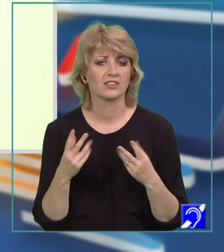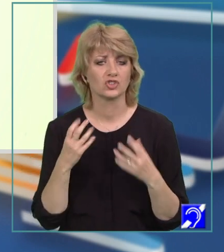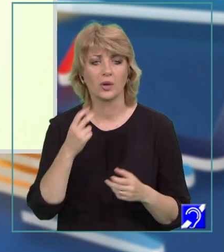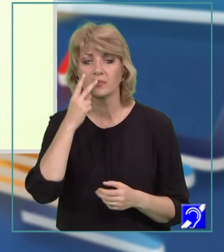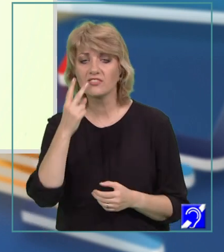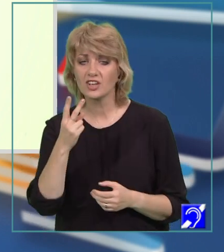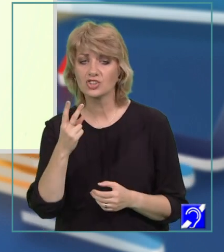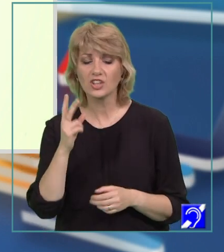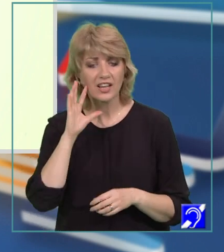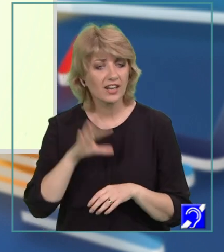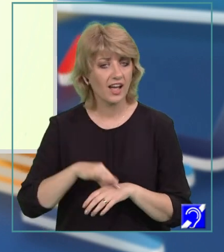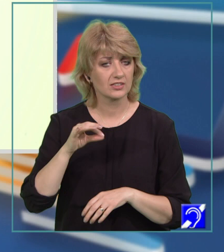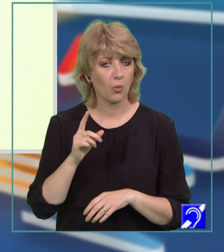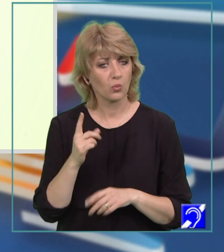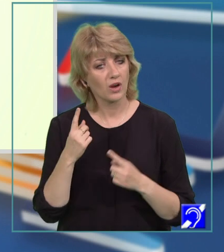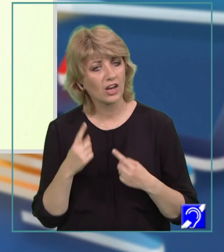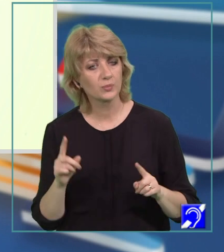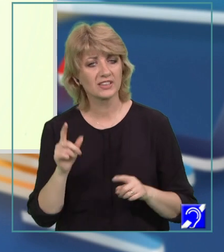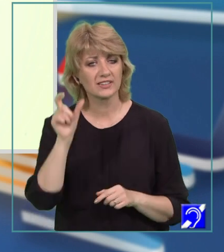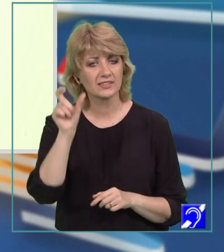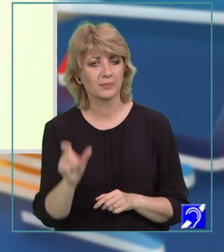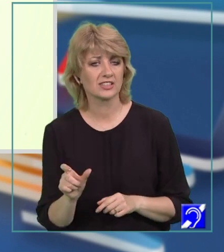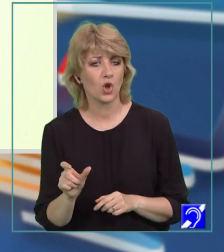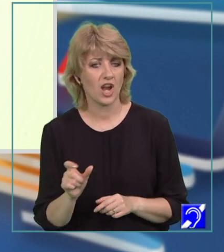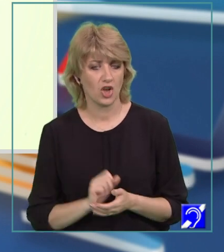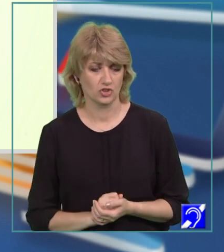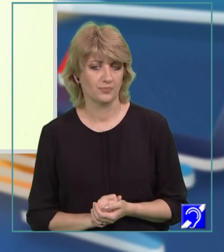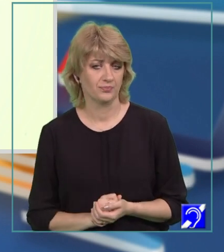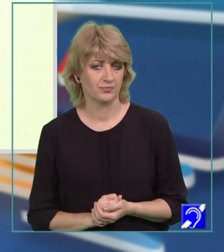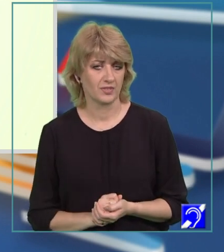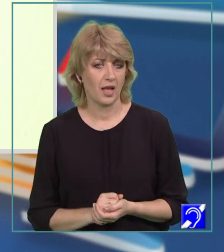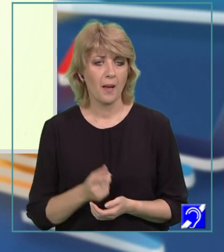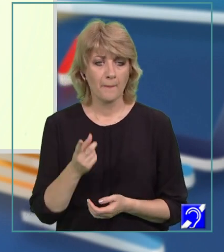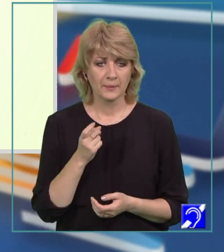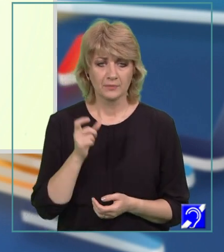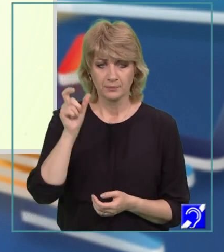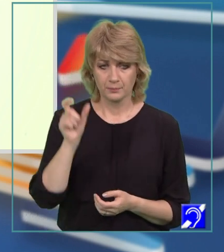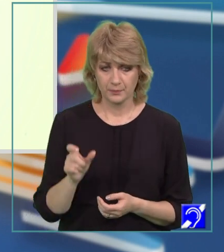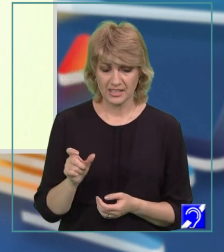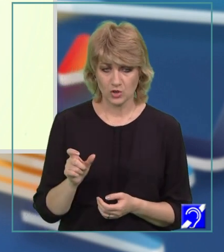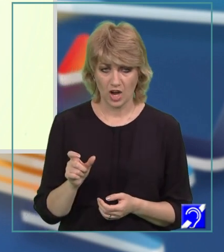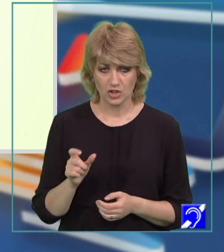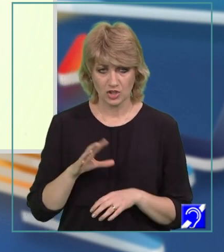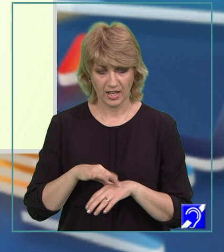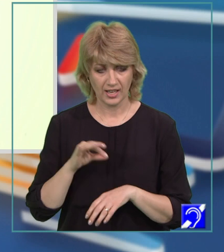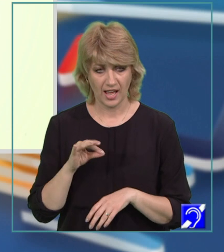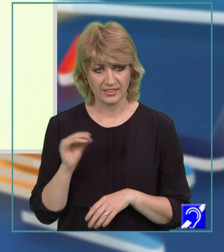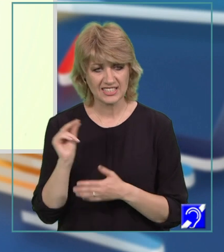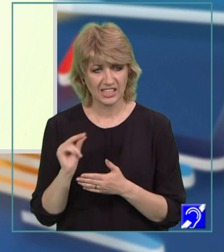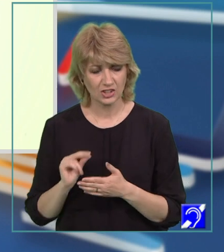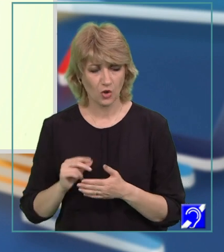crearea unui anumit tip de personaj. De regulă, prin personajele create, scriitorii încearcă să